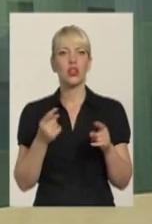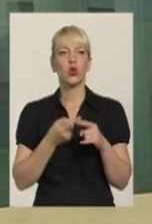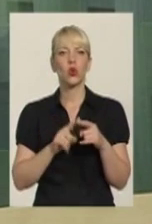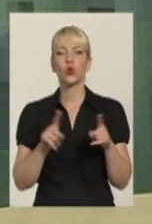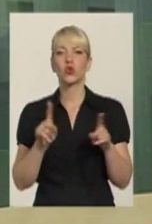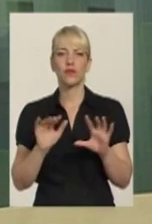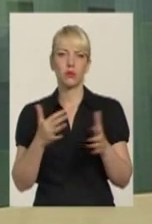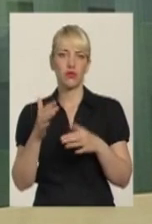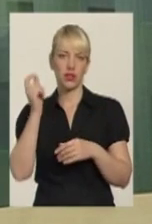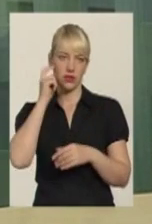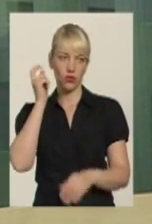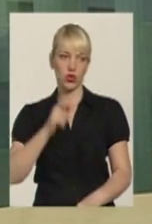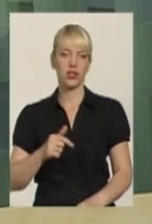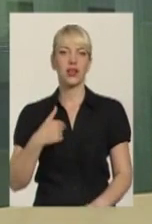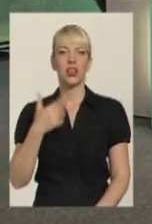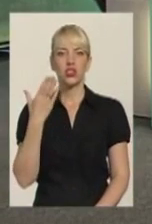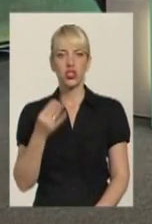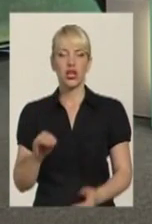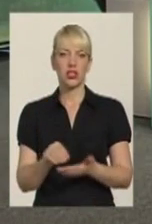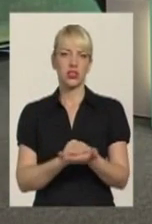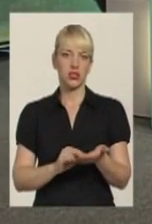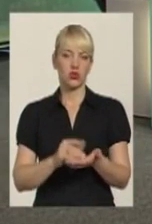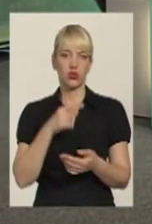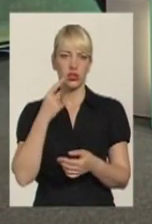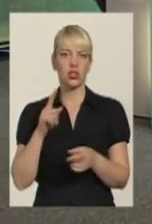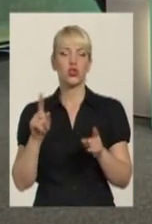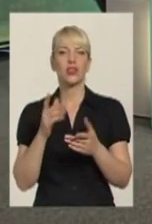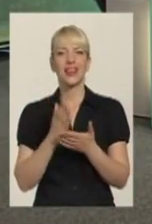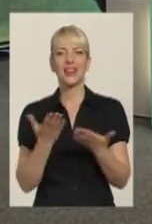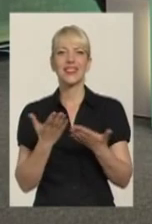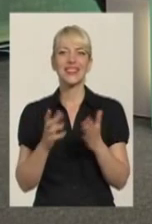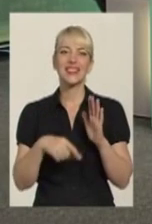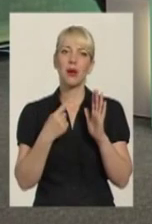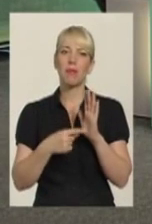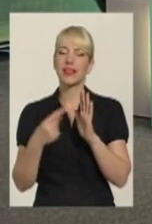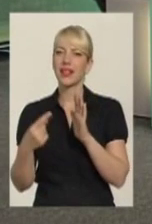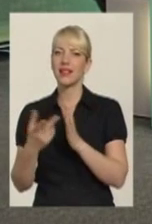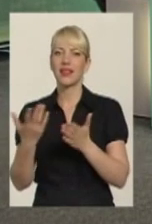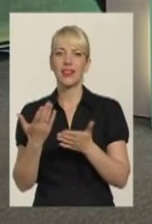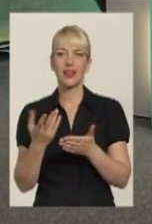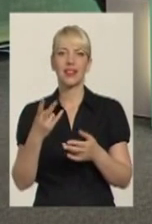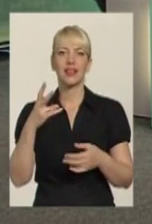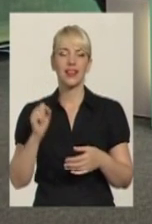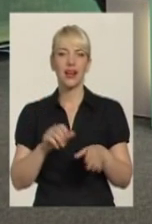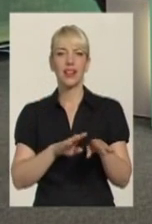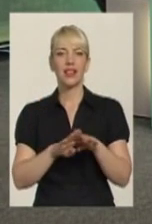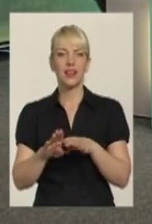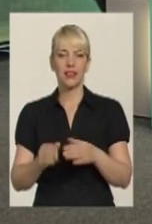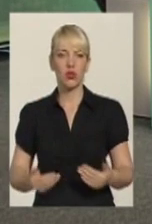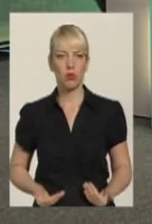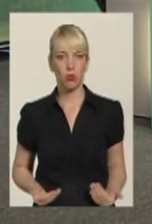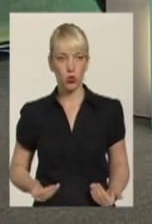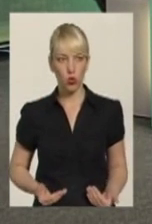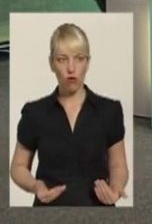сьогодні в Україні. Я ще раз хочу сказати, що, є якісь питання, які на битовому рівні комусь